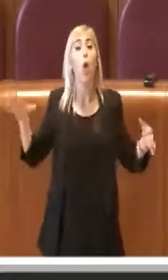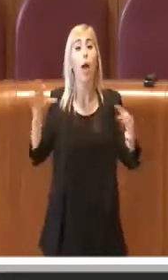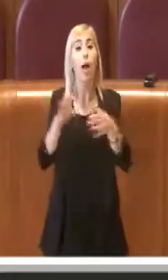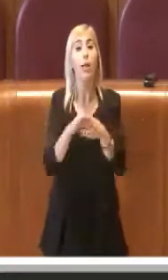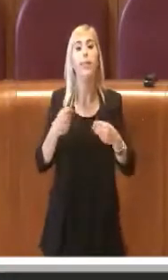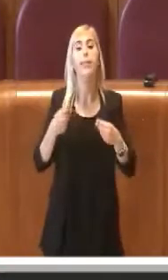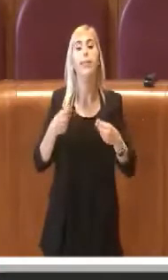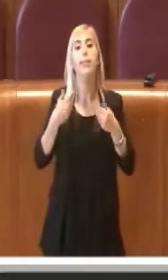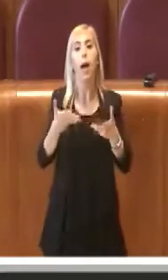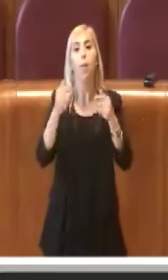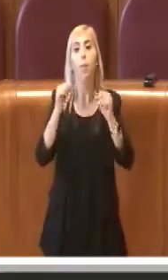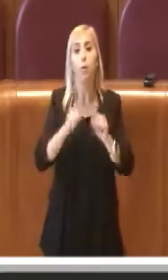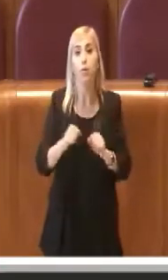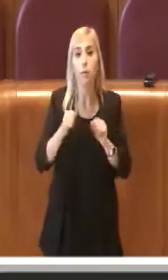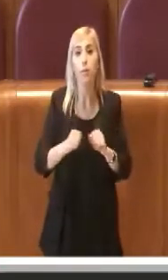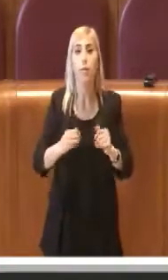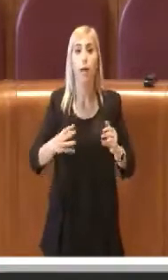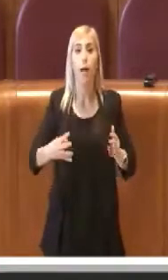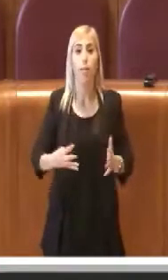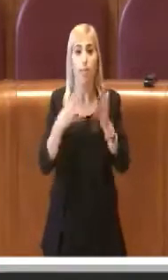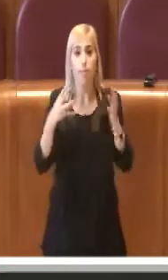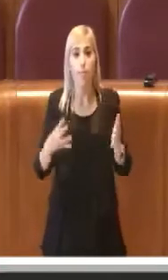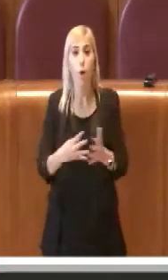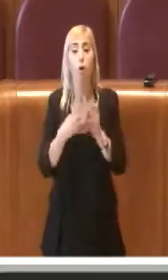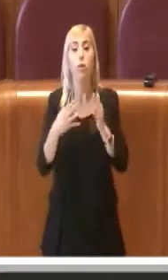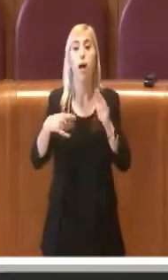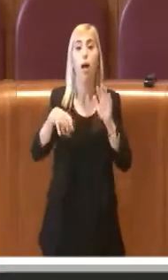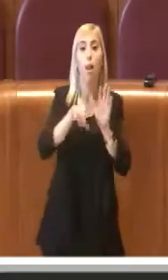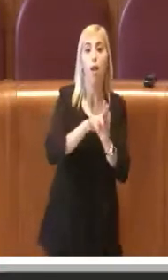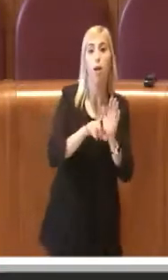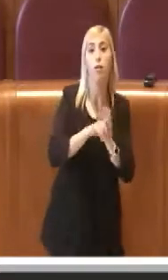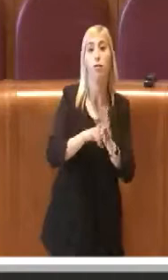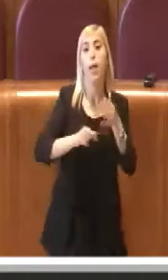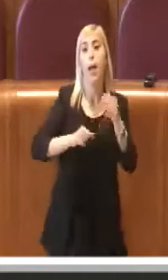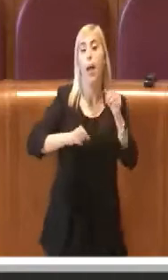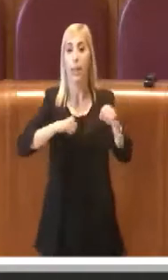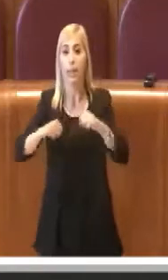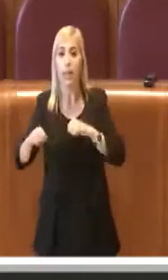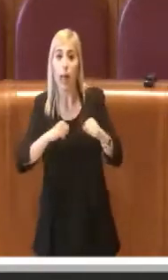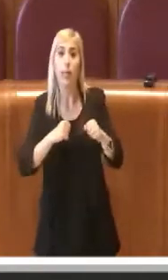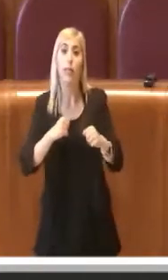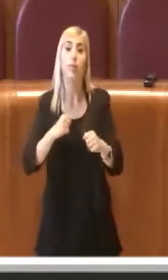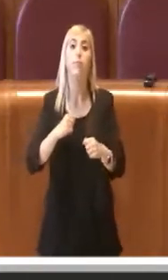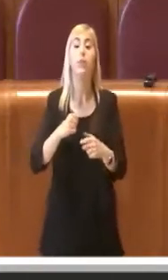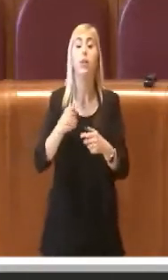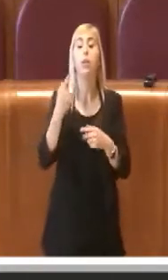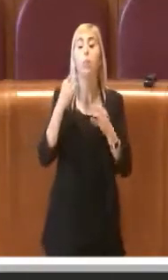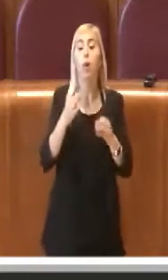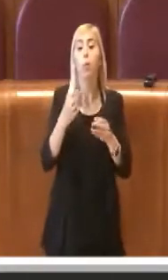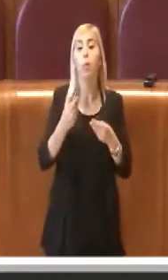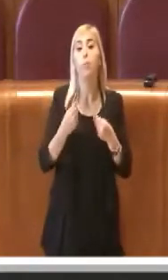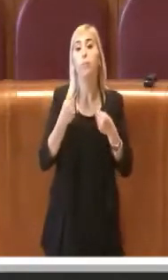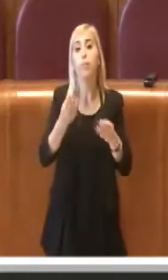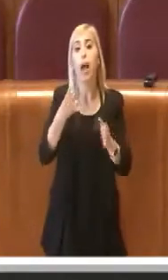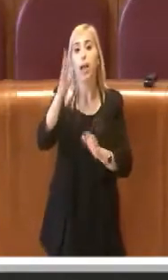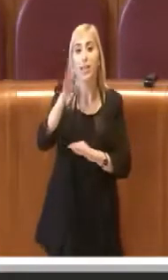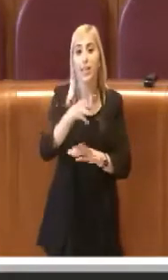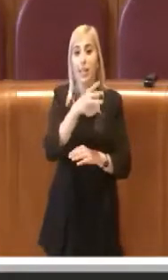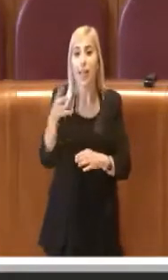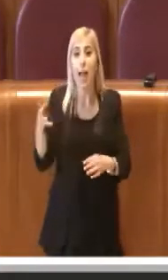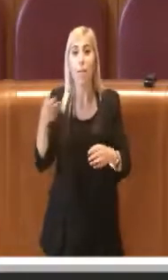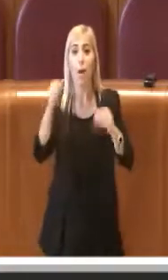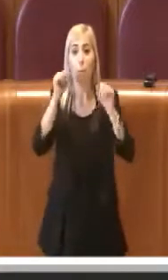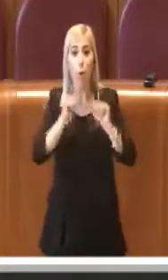paletti sotto tanti punti di vista, giuridici, amministrativi che preveda uno schema di convenzione